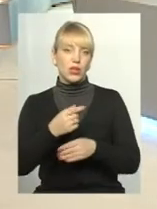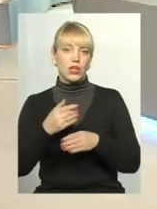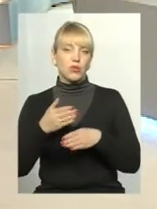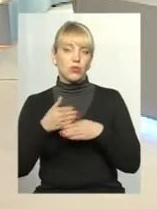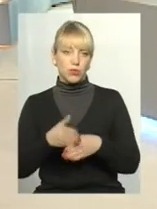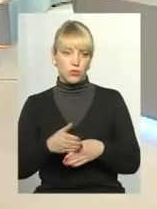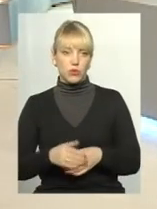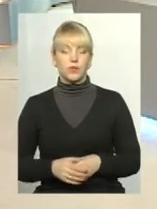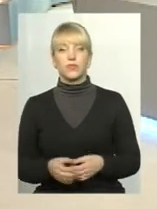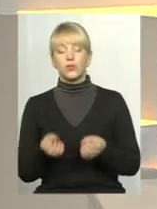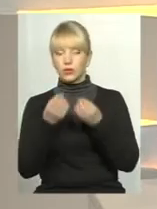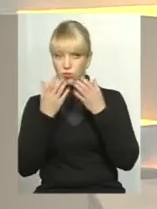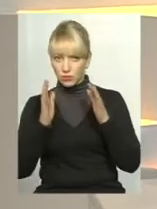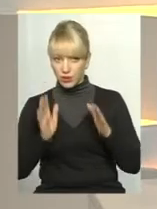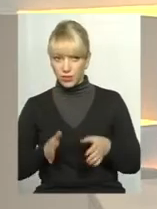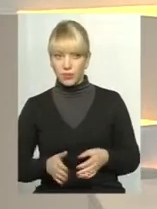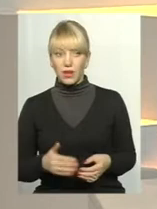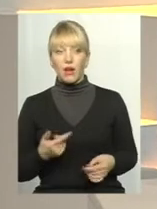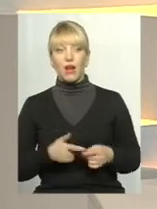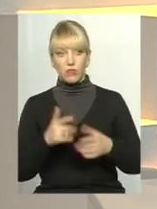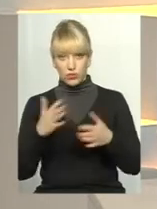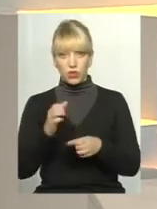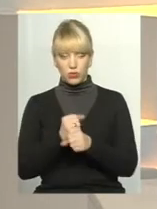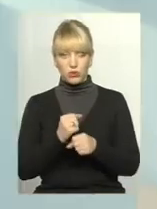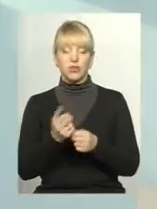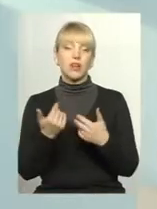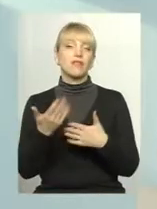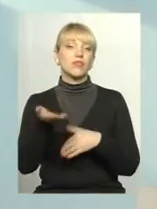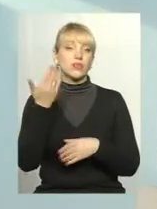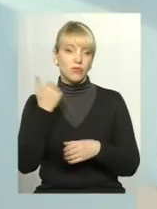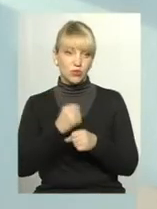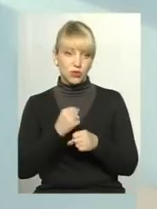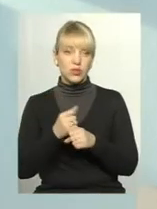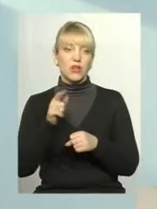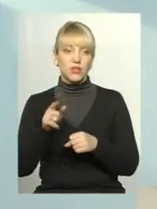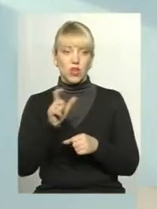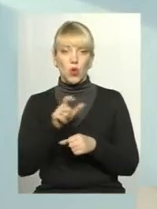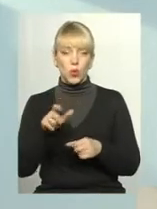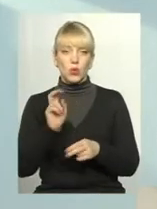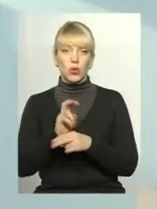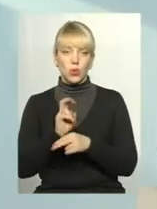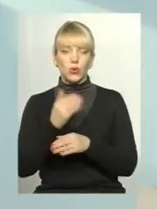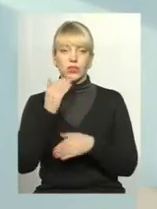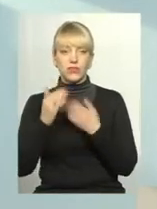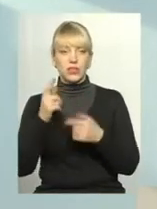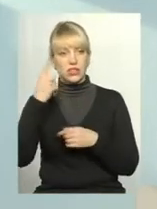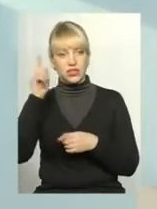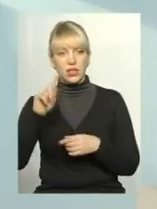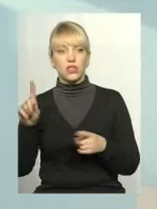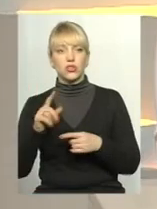в Дубово вже функціонує? А вона вже і функціонує, вона вже функціонувала, і люди туди ходять, і звертаються, і вони знають, що там їхні